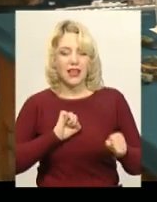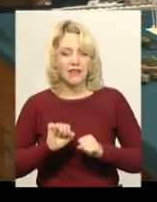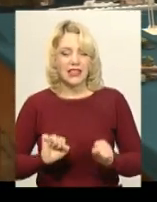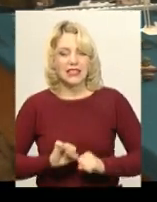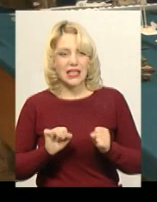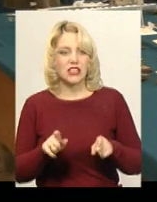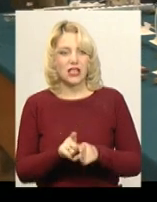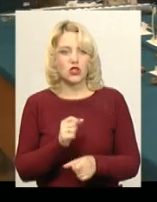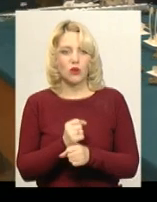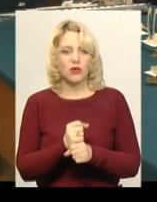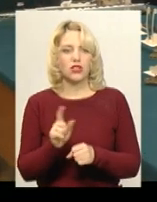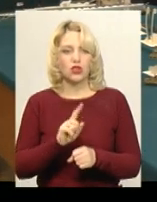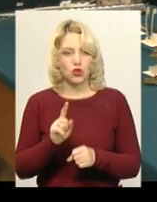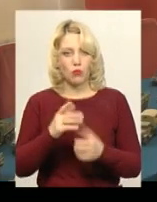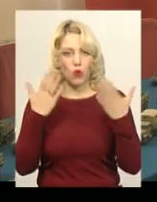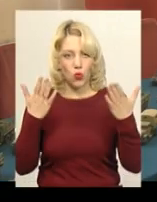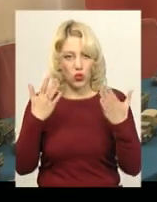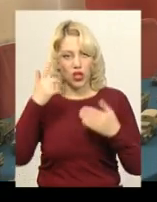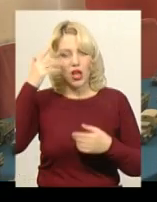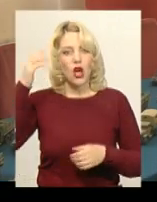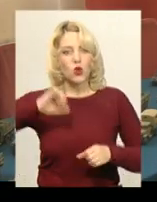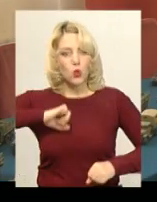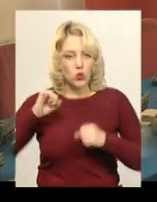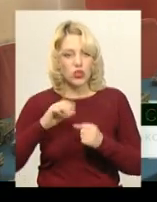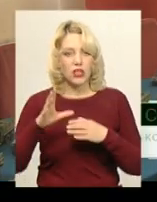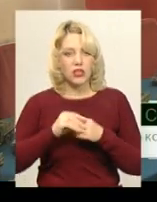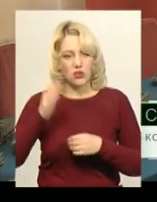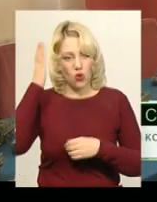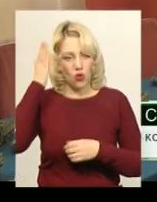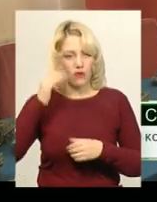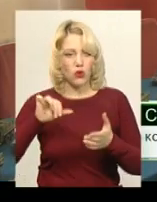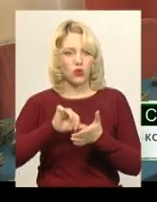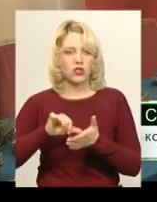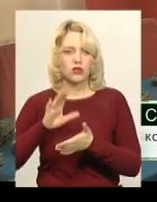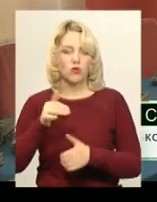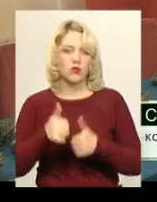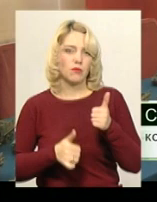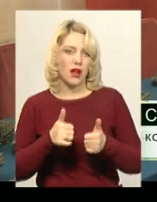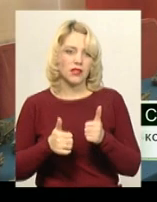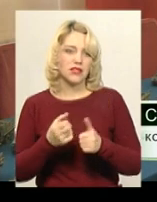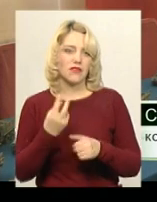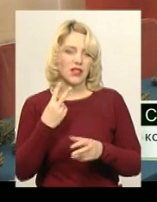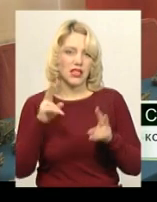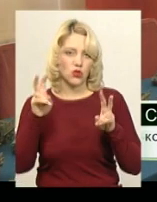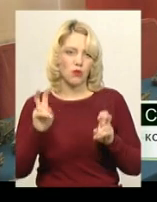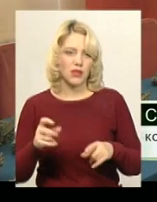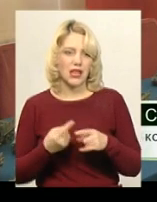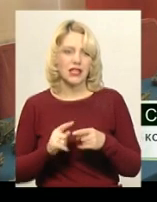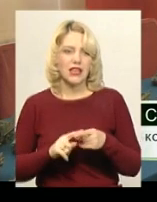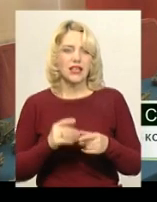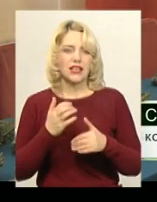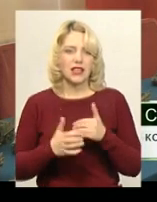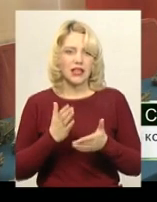щоб руки дружили з головою. Учасники виставки конкурсу змагатимуться у 12 номінаціях. Серед них, зокрема,